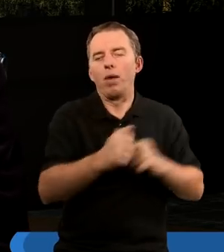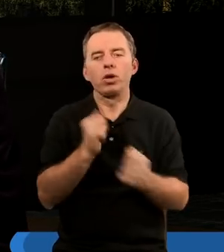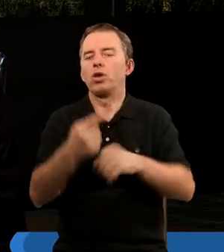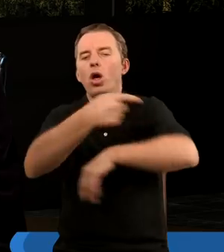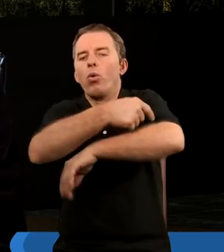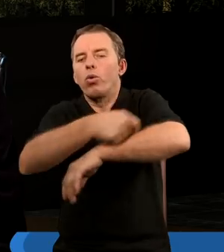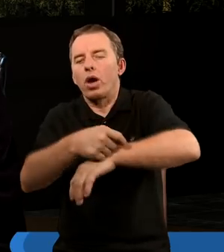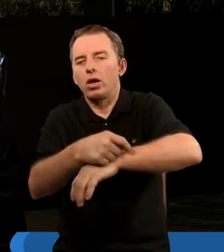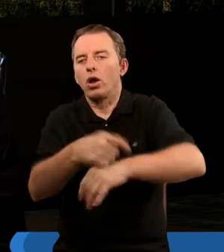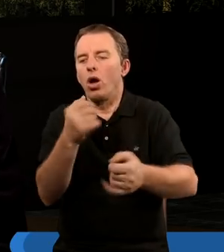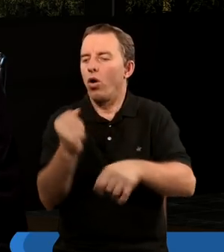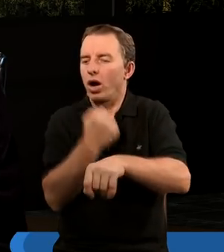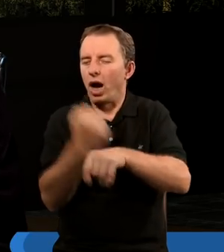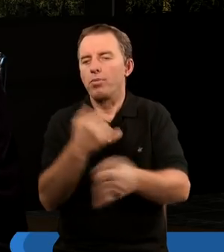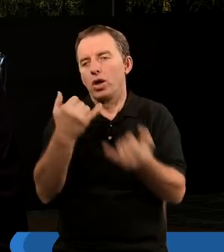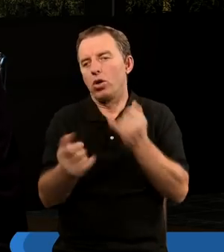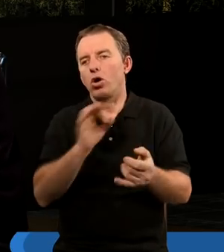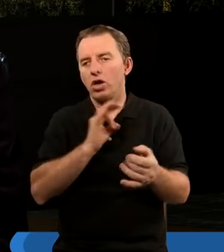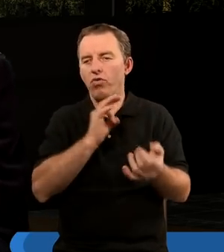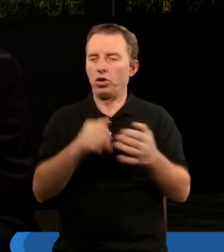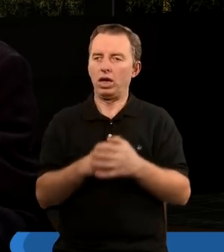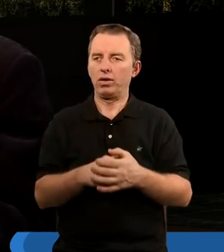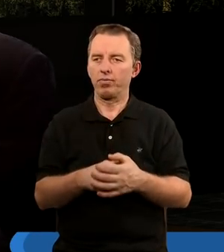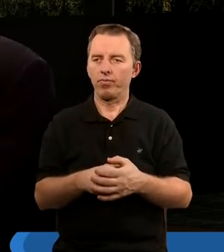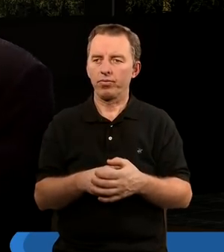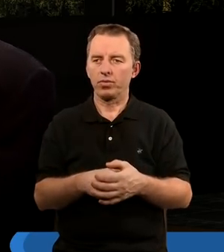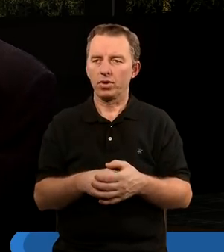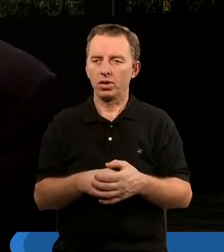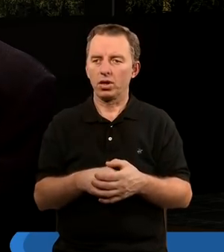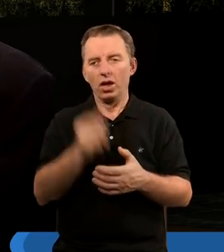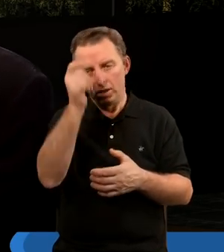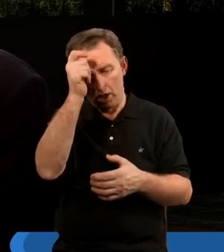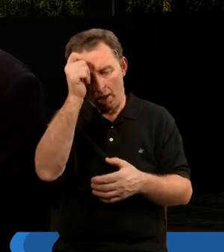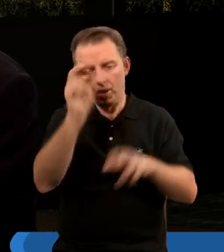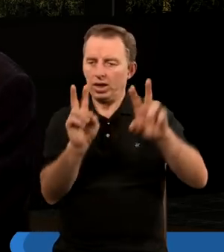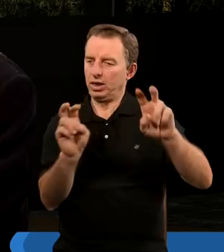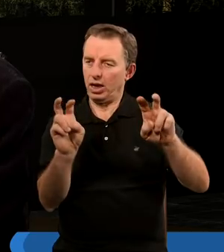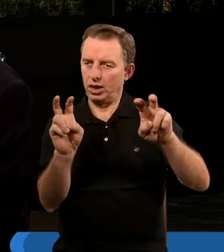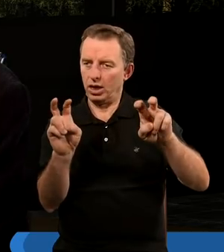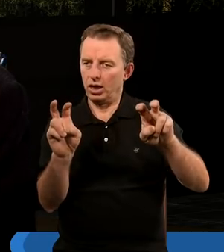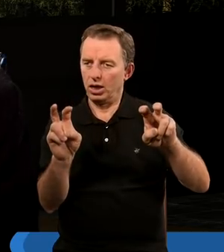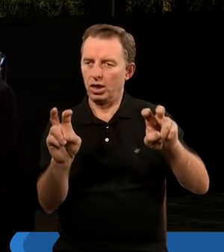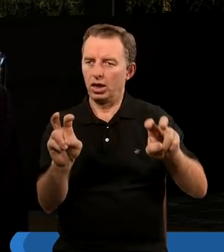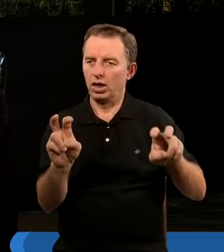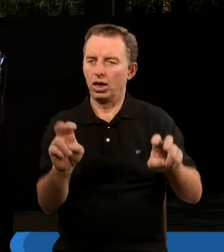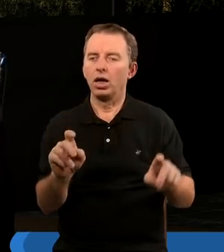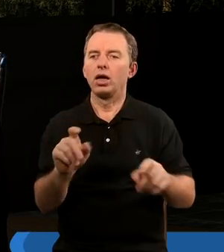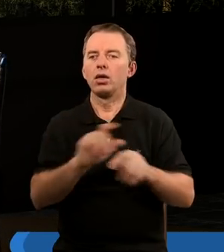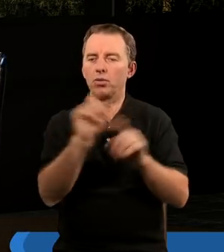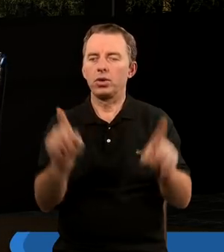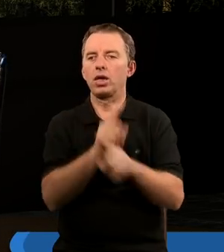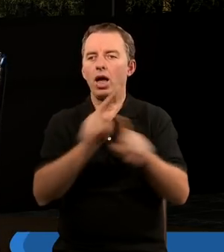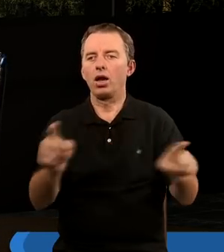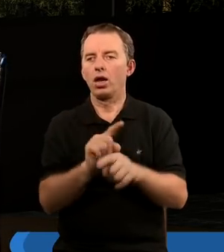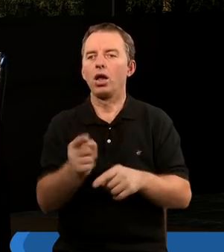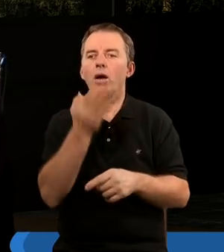abyś nie uraził o kamień nogi swojej. Diabeł cytuje psa, których tutaj